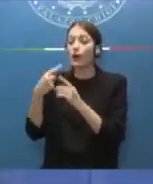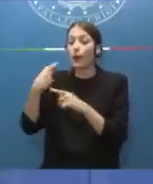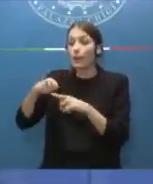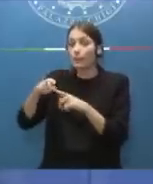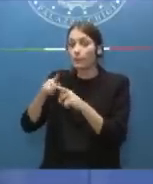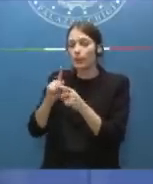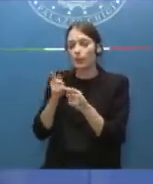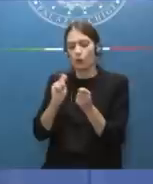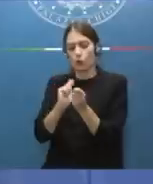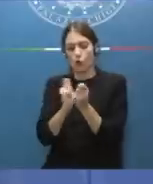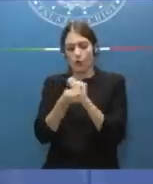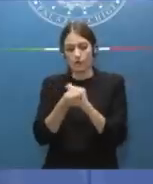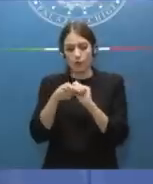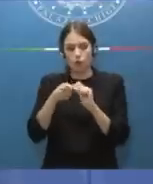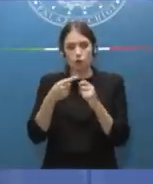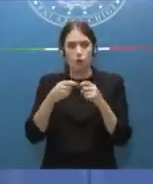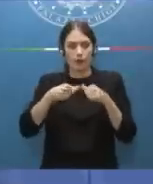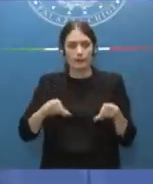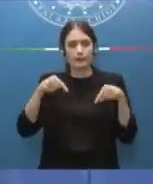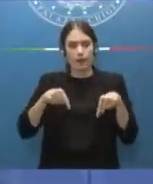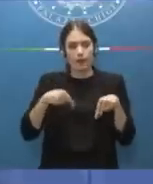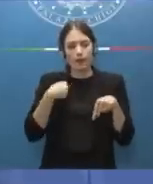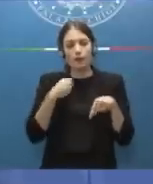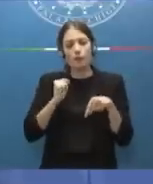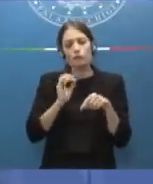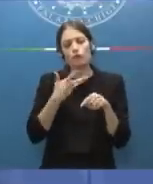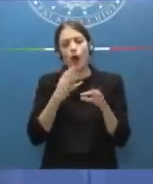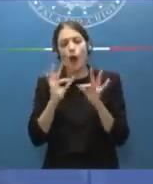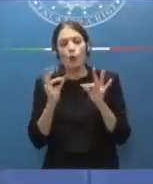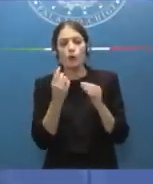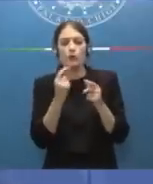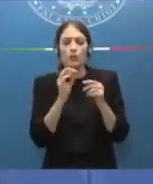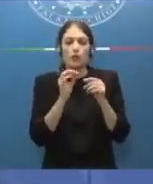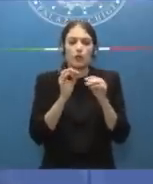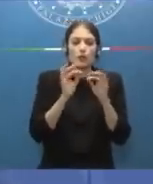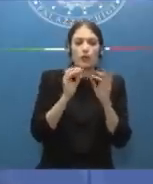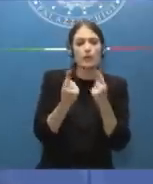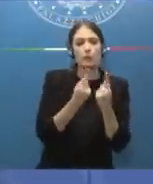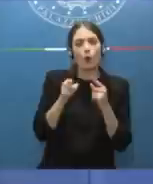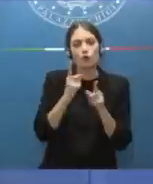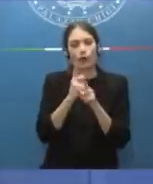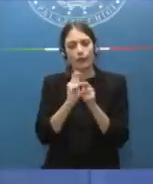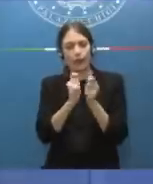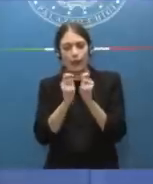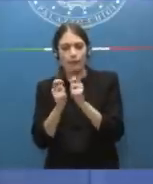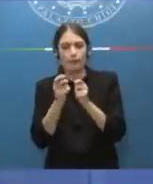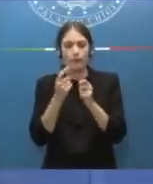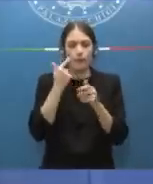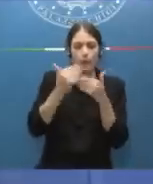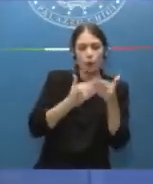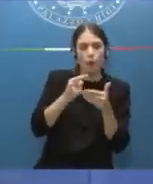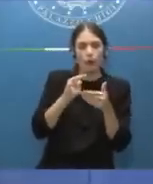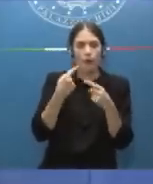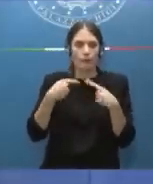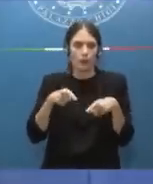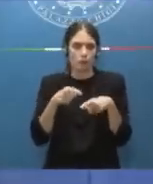conversione se vi siano alcune questioni da perfezionare nella nella riforma del processo civile ma